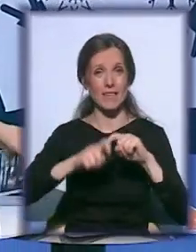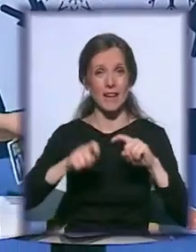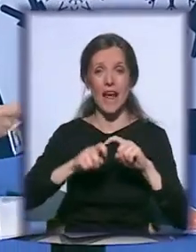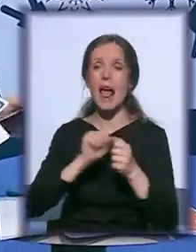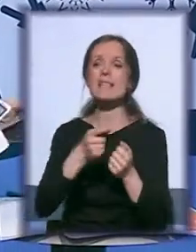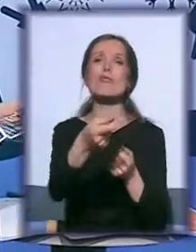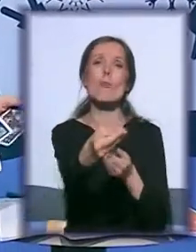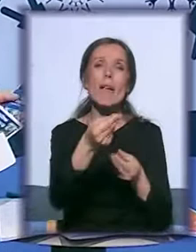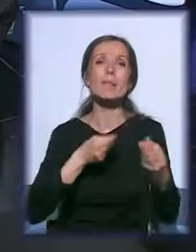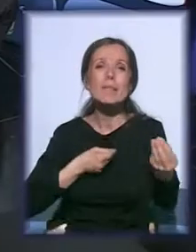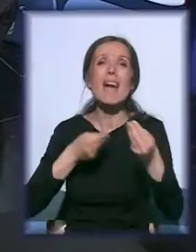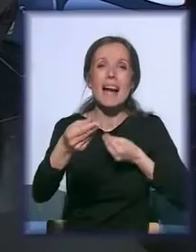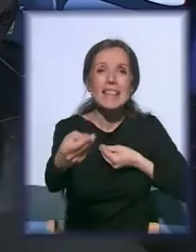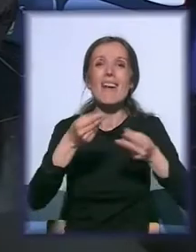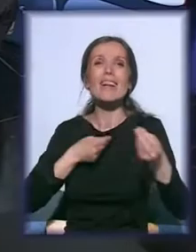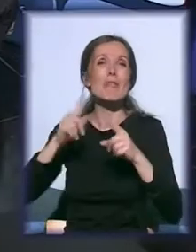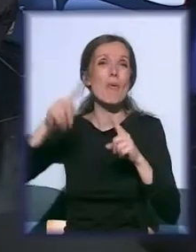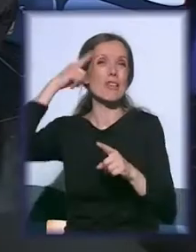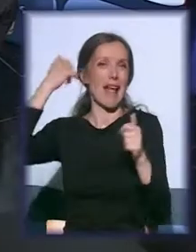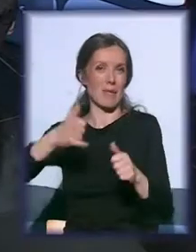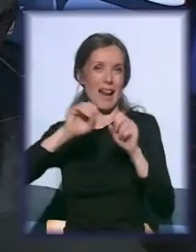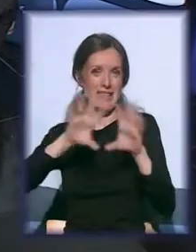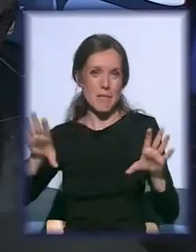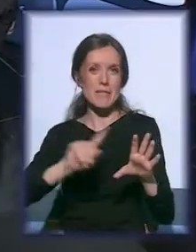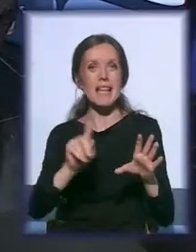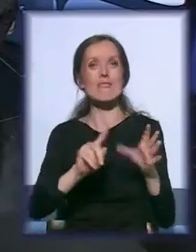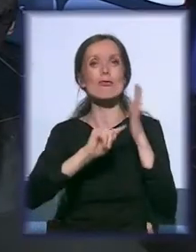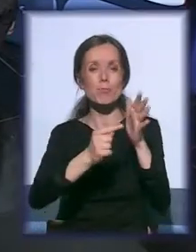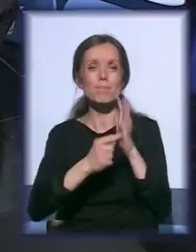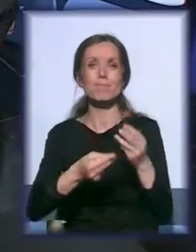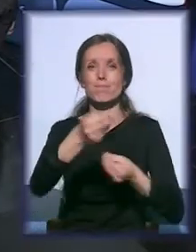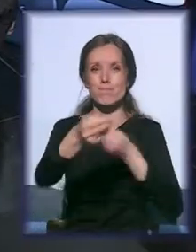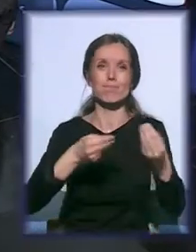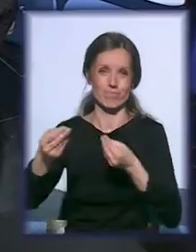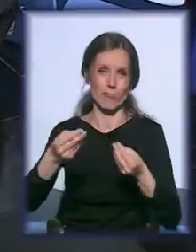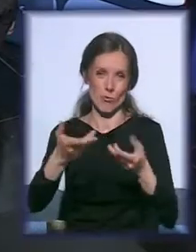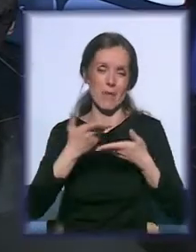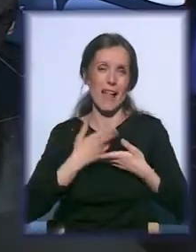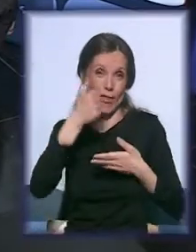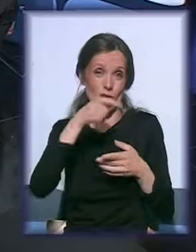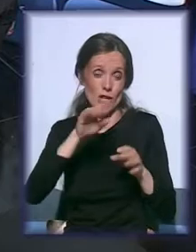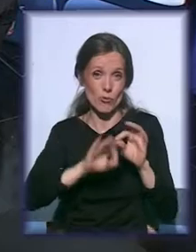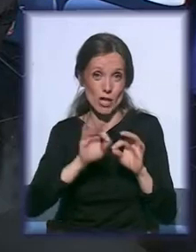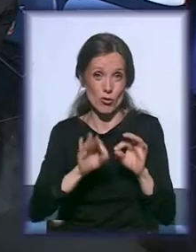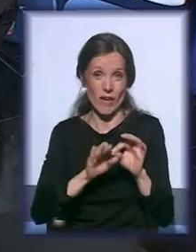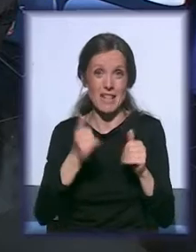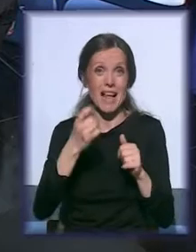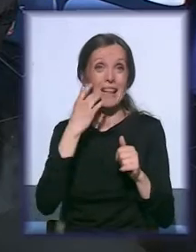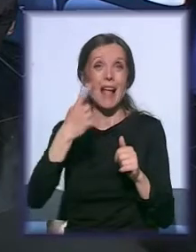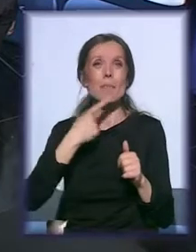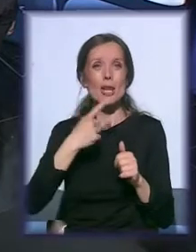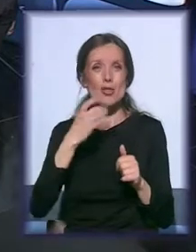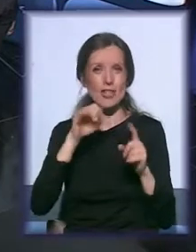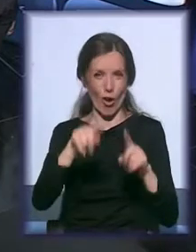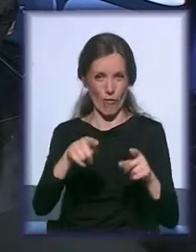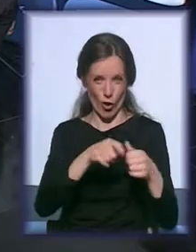pomalo davali, znaju da smo danas ovde i svi su tako izložili, sačuvali ko je šta sačuvao. I u ovom momentu kada govoriti o njima,